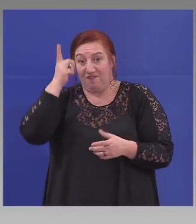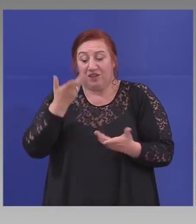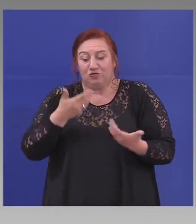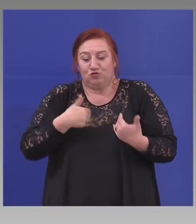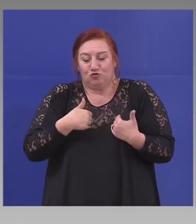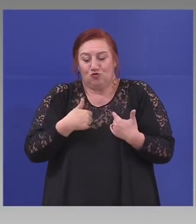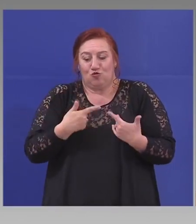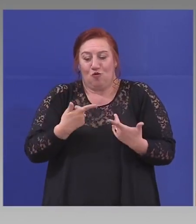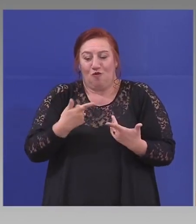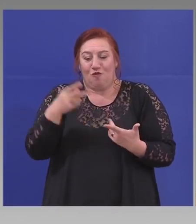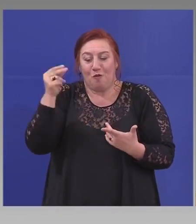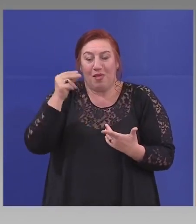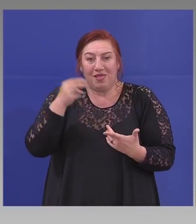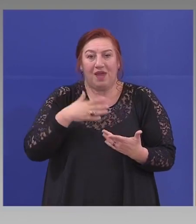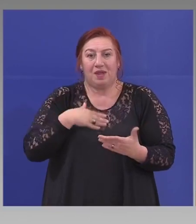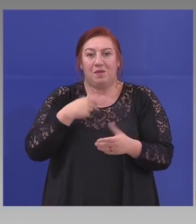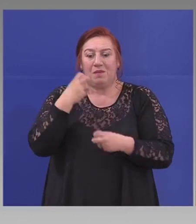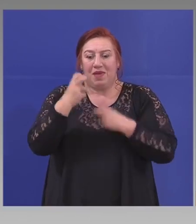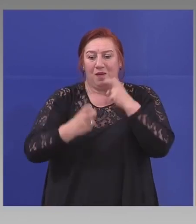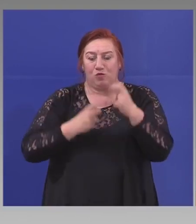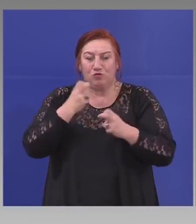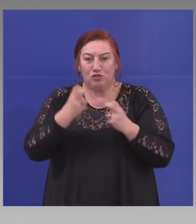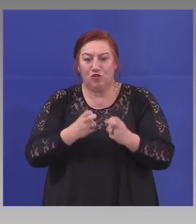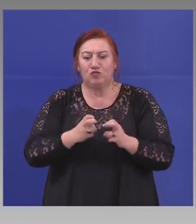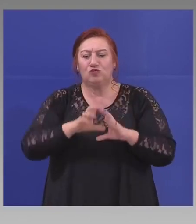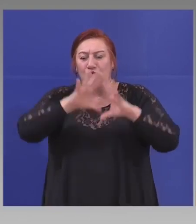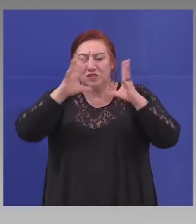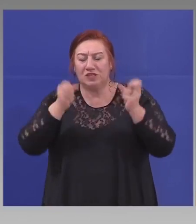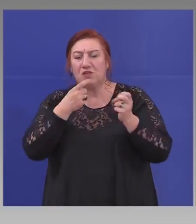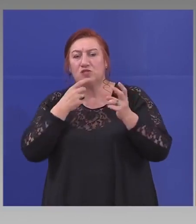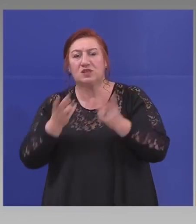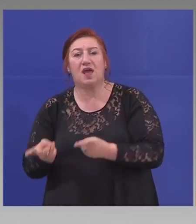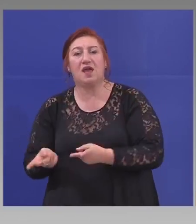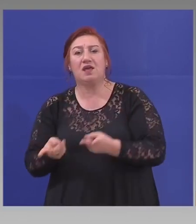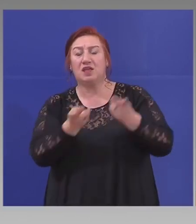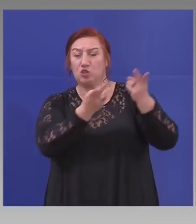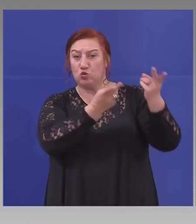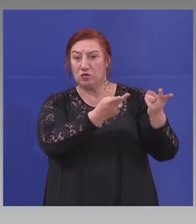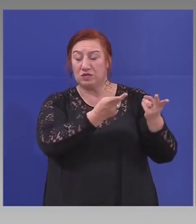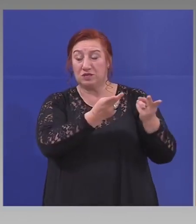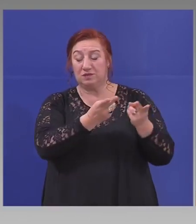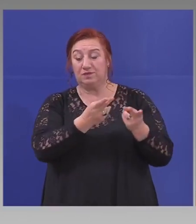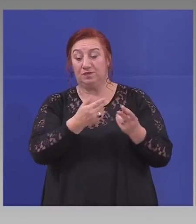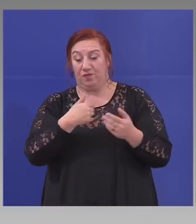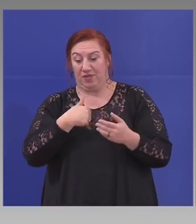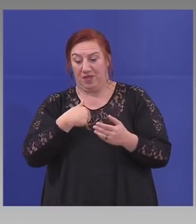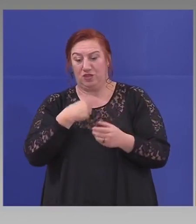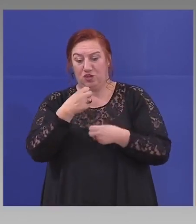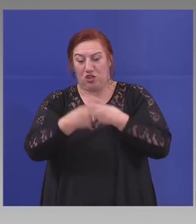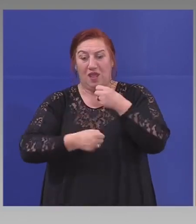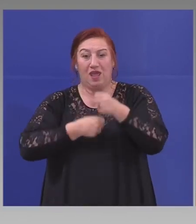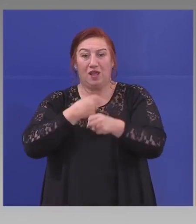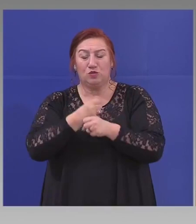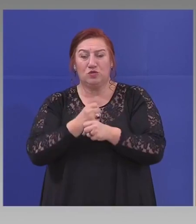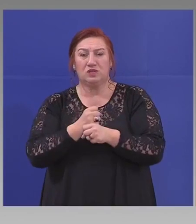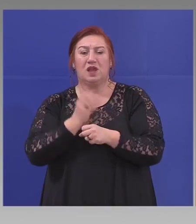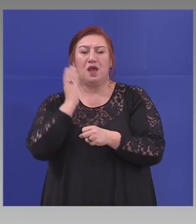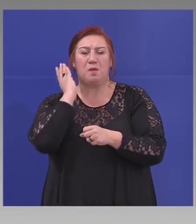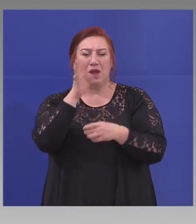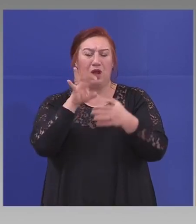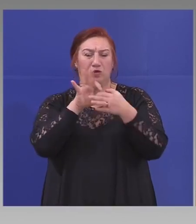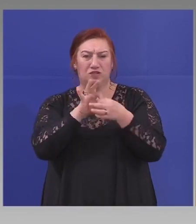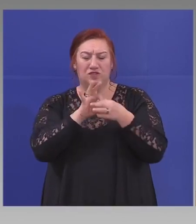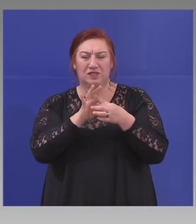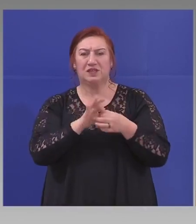тежката ни промишленост, работи сяло за износ. тя е пряко свързана с немските, френските